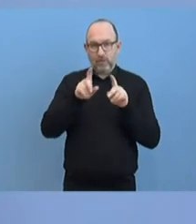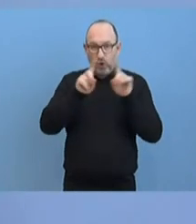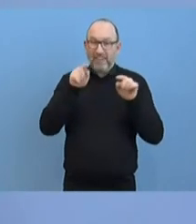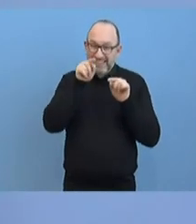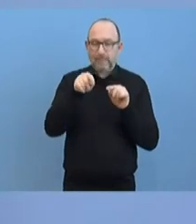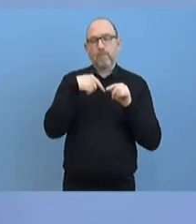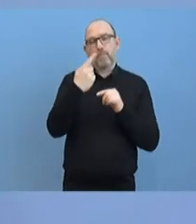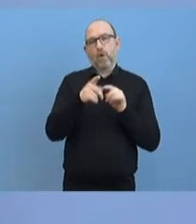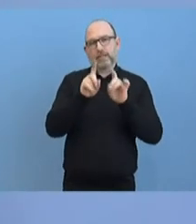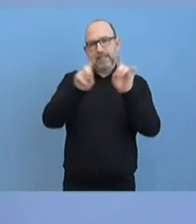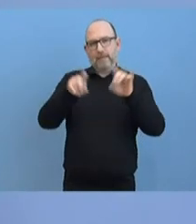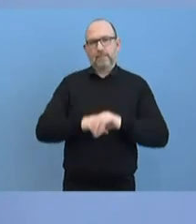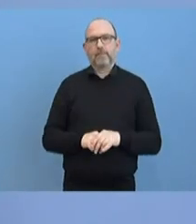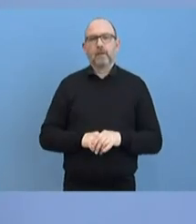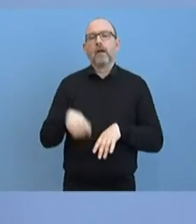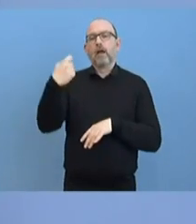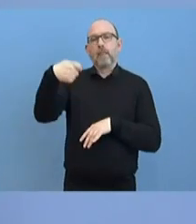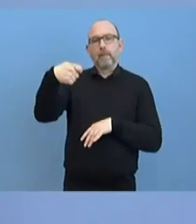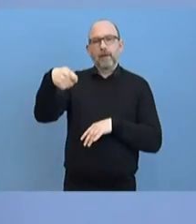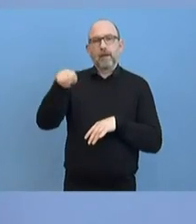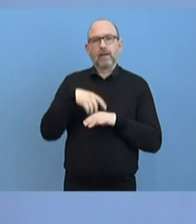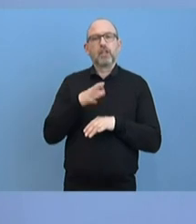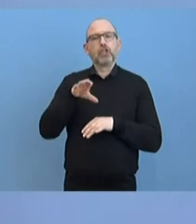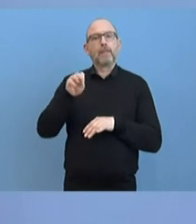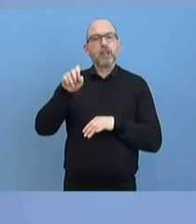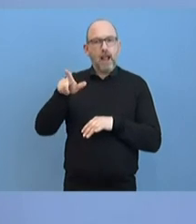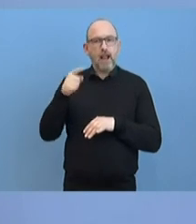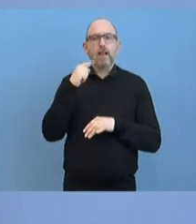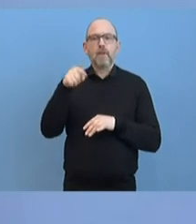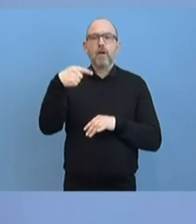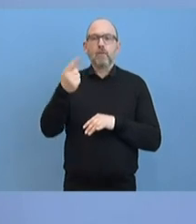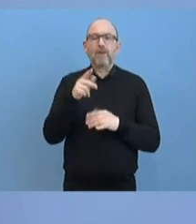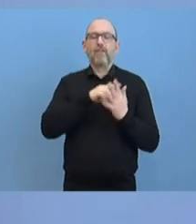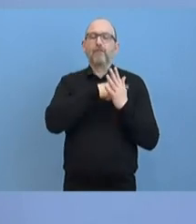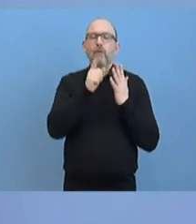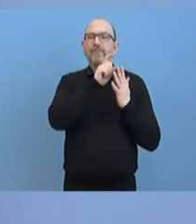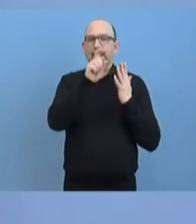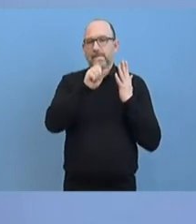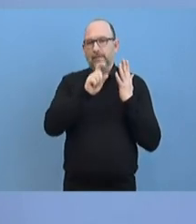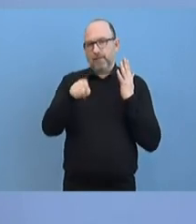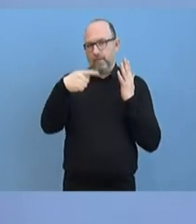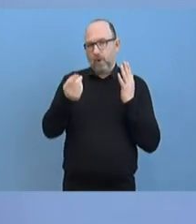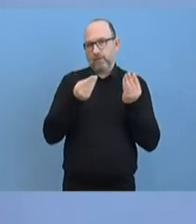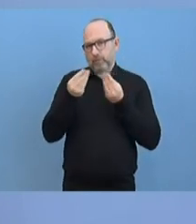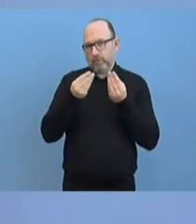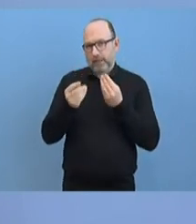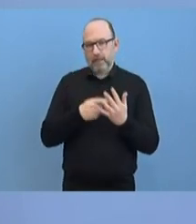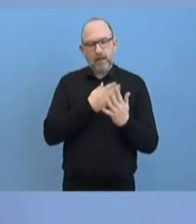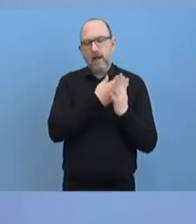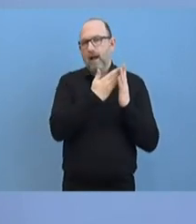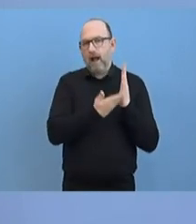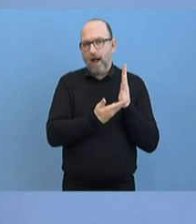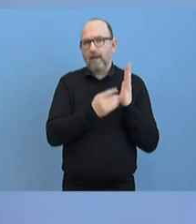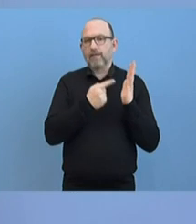Der Präsident des Europäischen Rates, Charles Michel, will im Wesentlichen fünf Themenbereiche ansprechen, die alle mit der